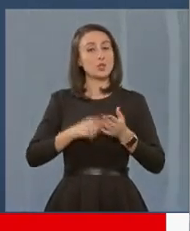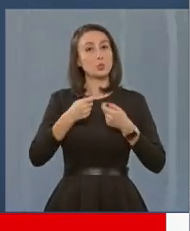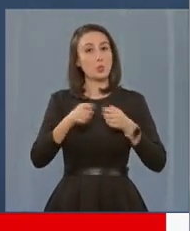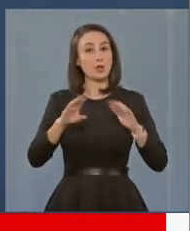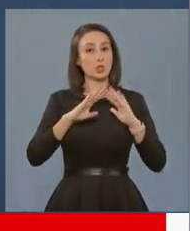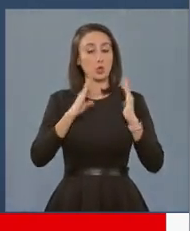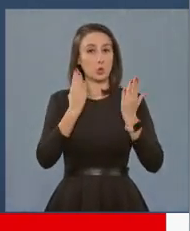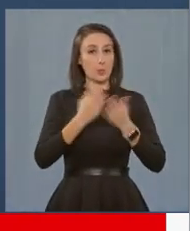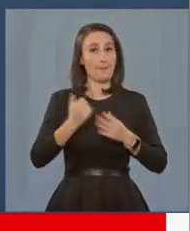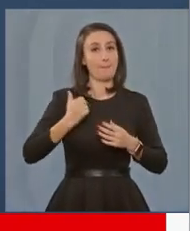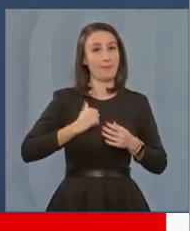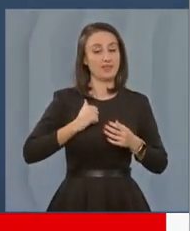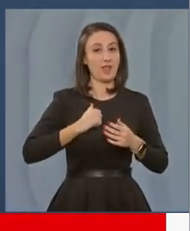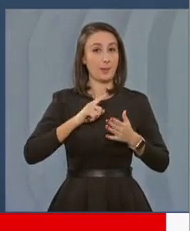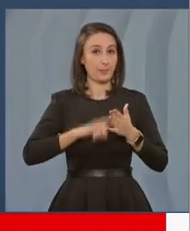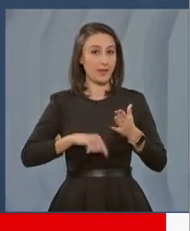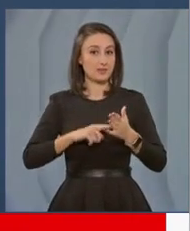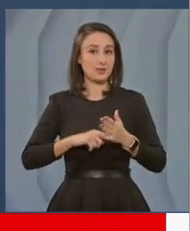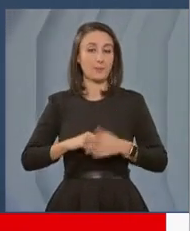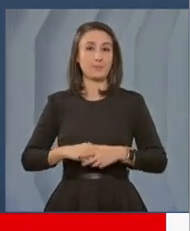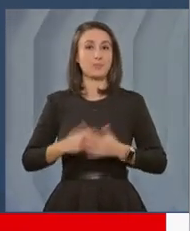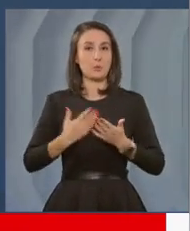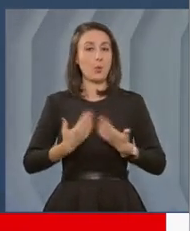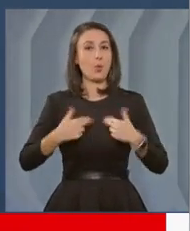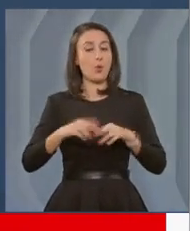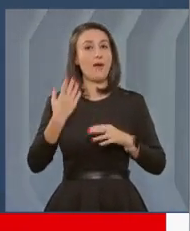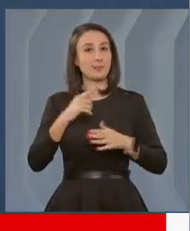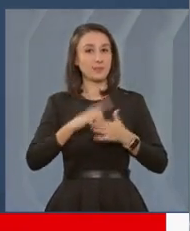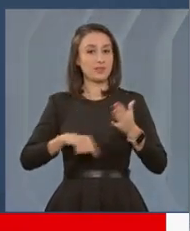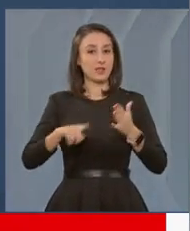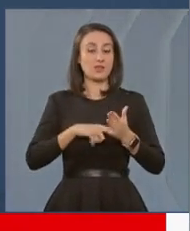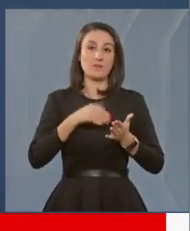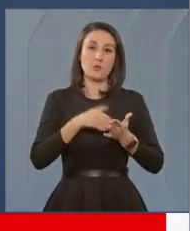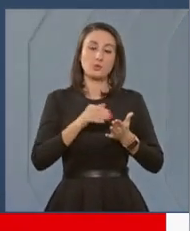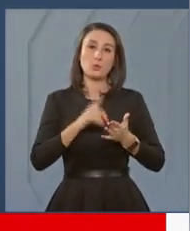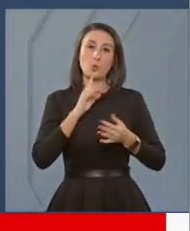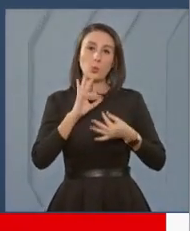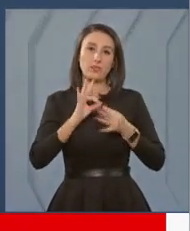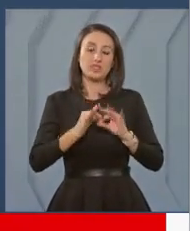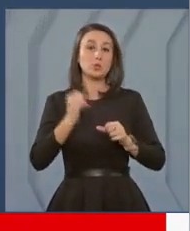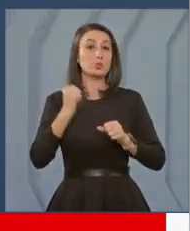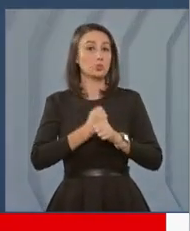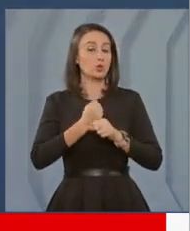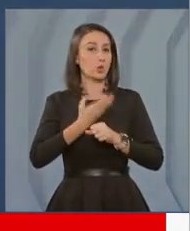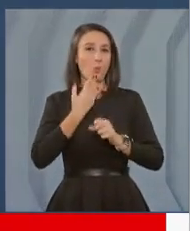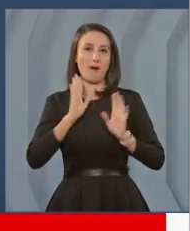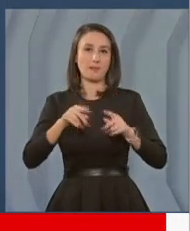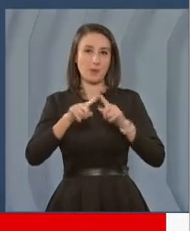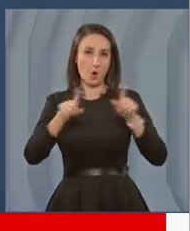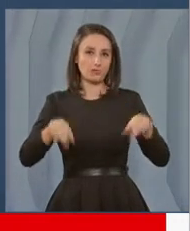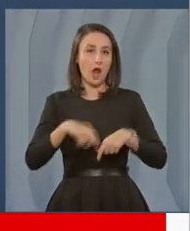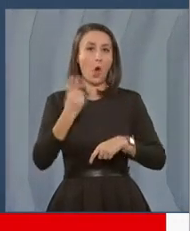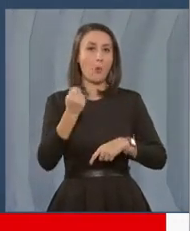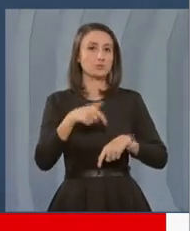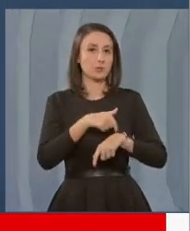și una singură a pensiilor militare, întrucât noi avem interzis să folosim cuvântul muncă, neavând contractă de muncă normată la 8